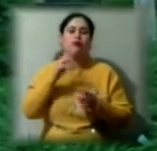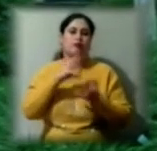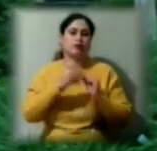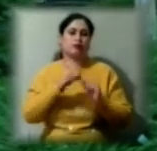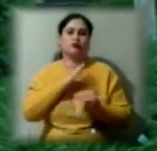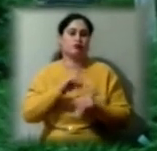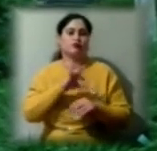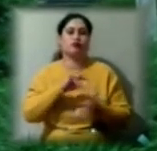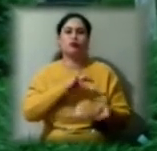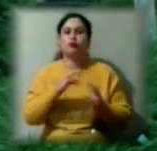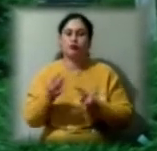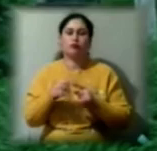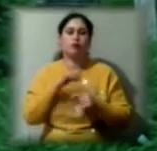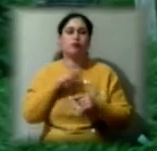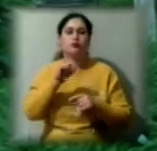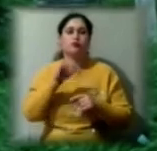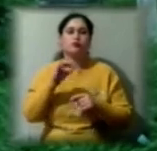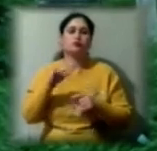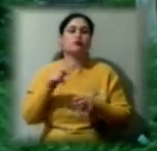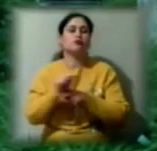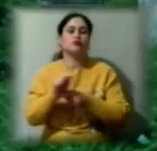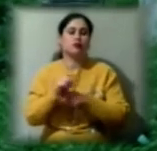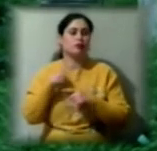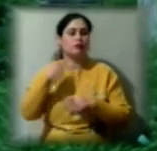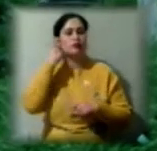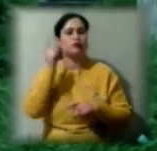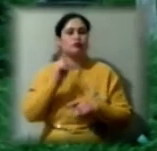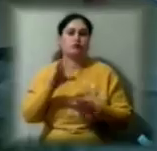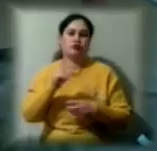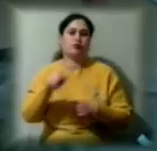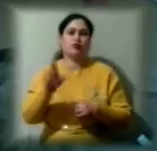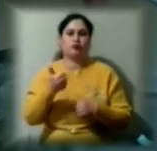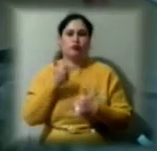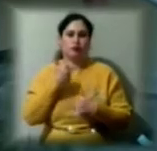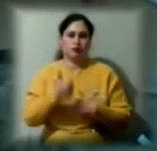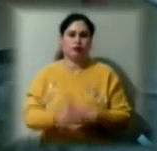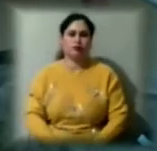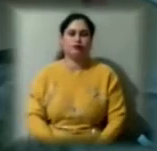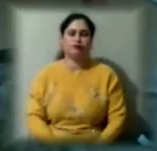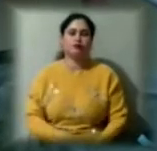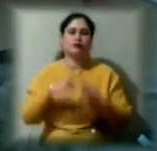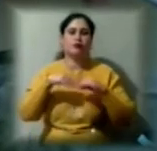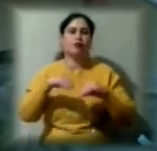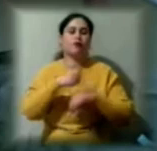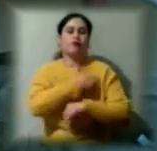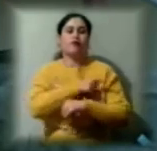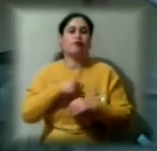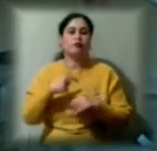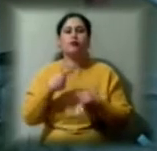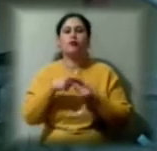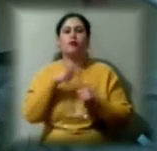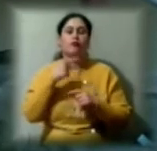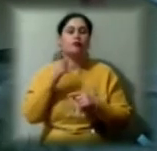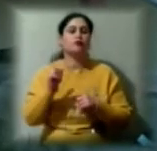Ми призначили лікування. Я думаю, що все в них буде нормально. Сімейна лікарка Анастасія Івашченко говорить, що для